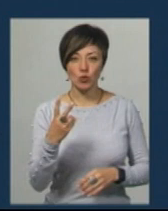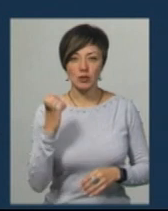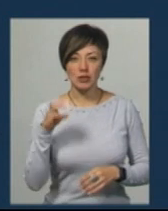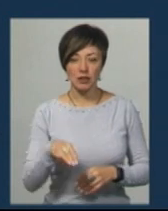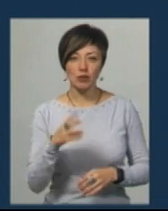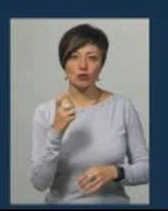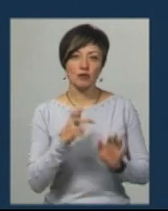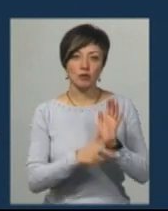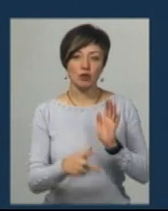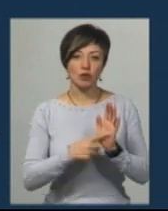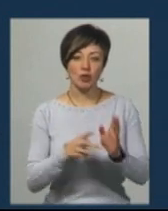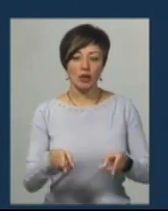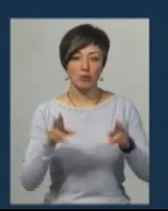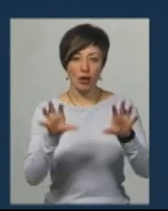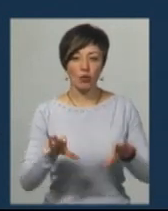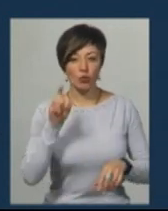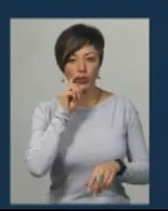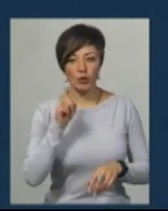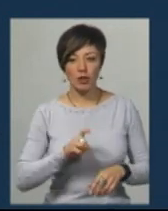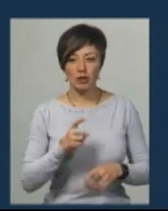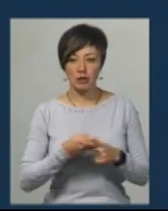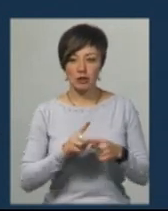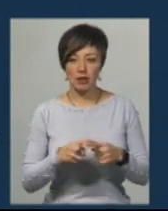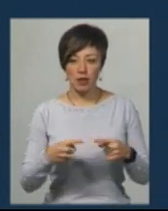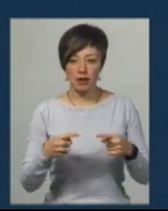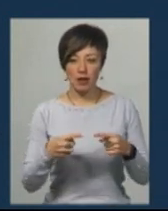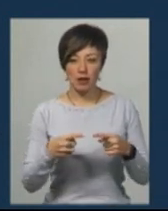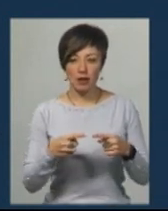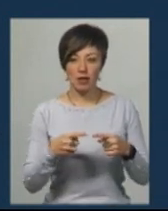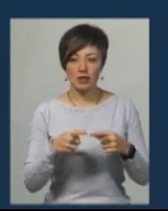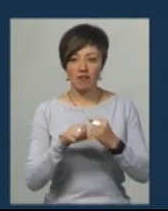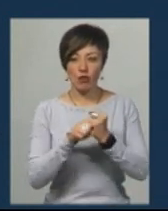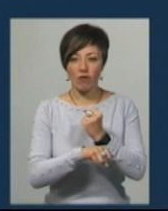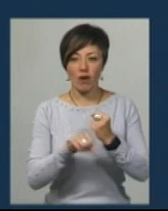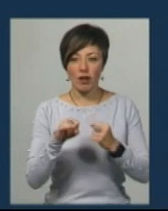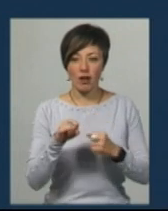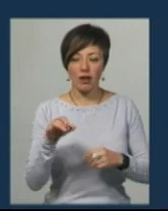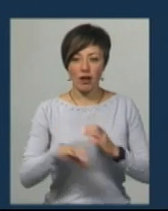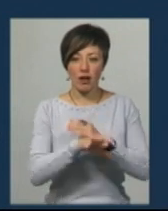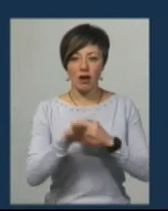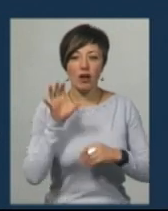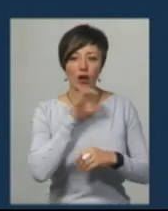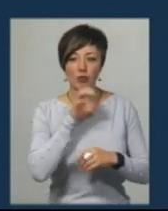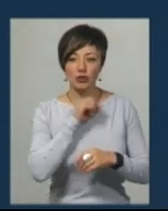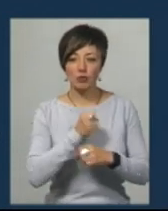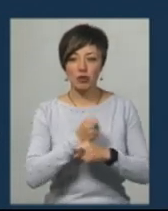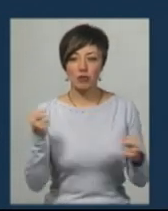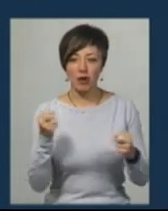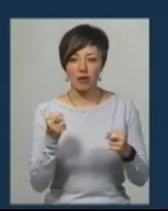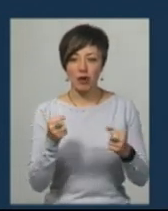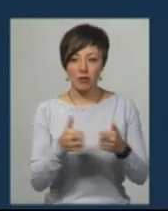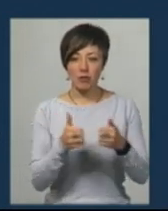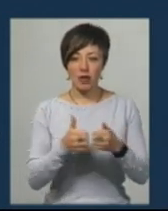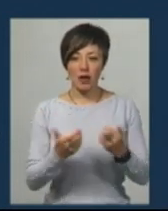166 Кримінального кодексу України. Це відповідне збалтування та грабіж. За попередніми даними, чоловік підірвав гранати для